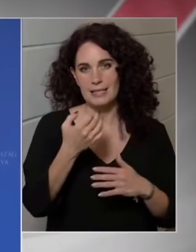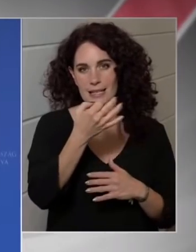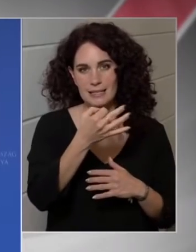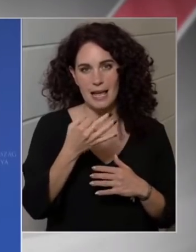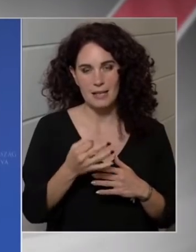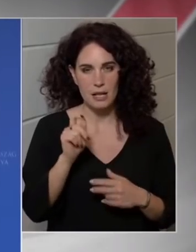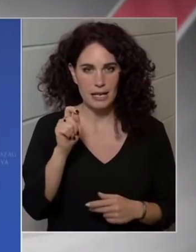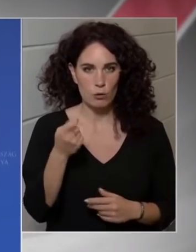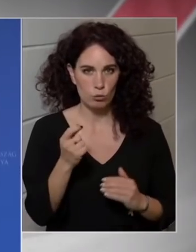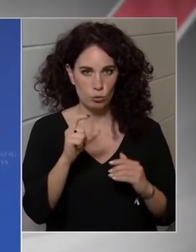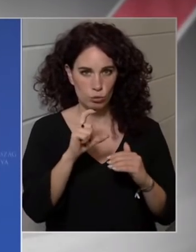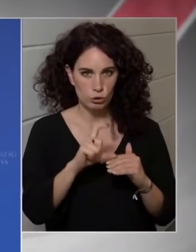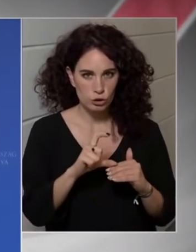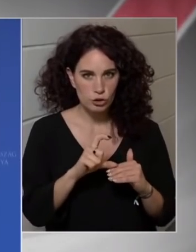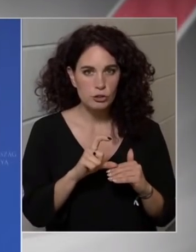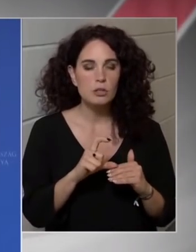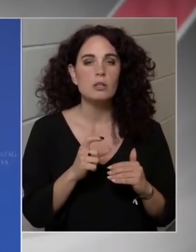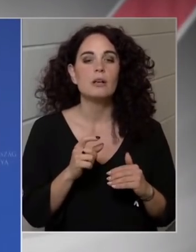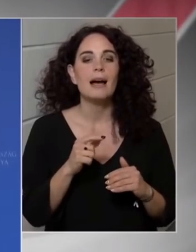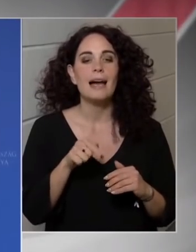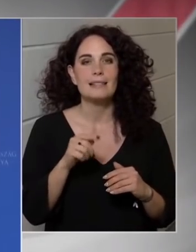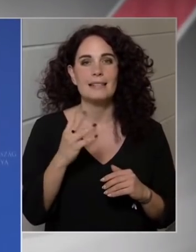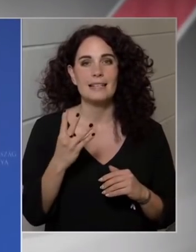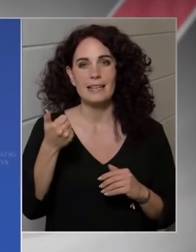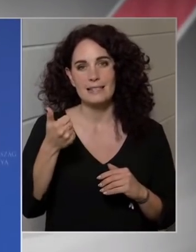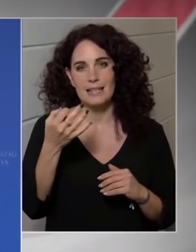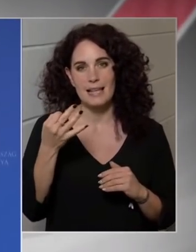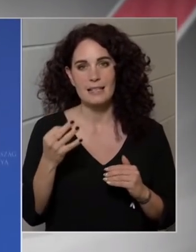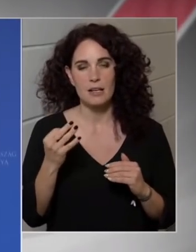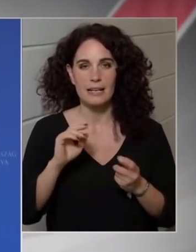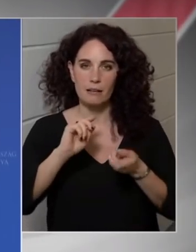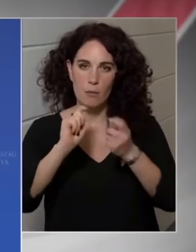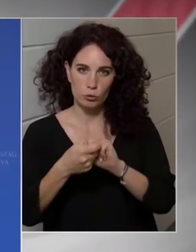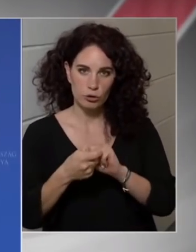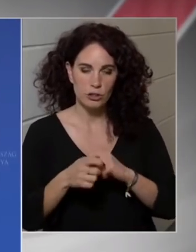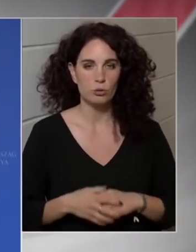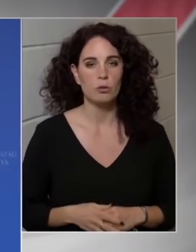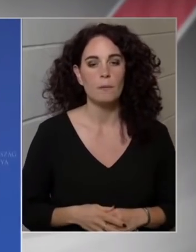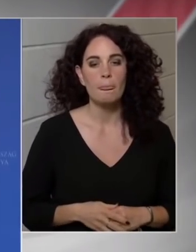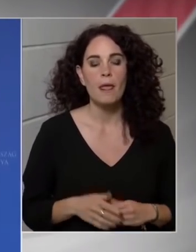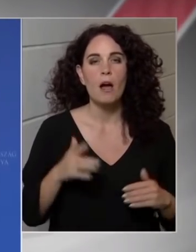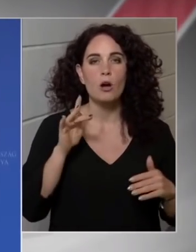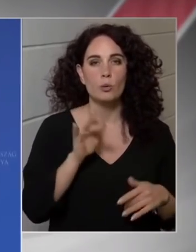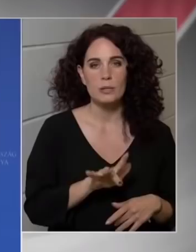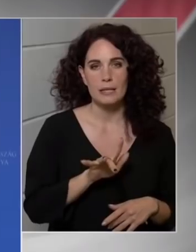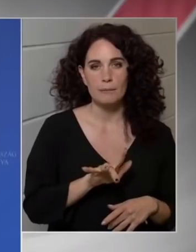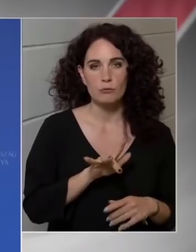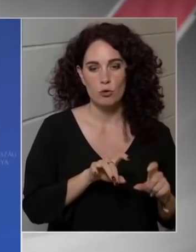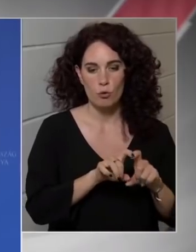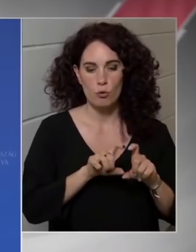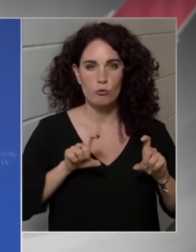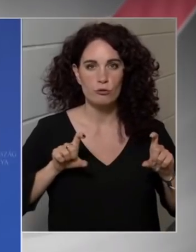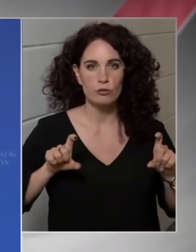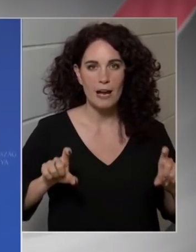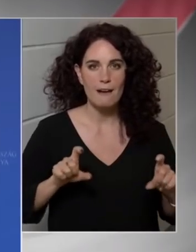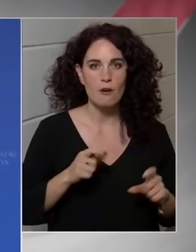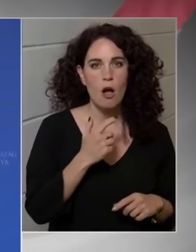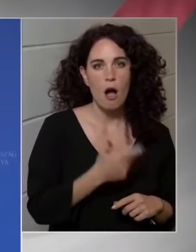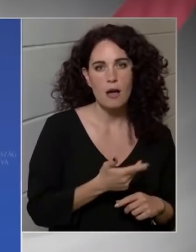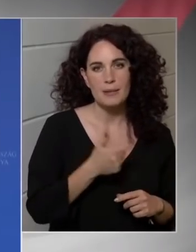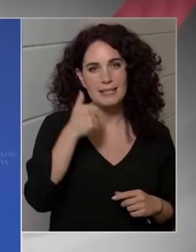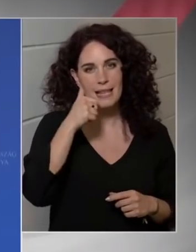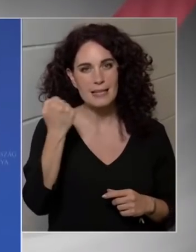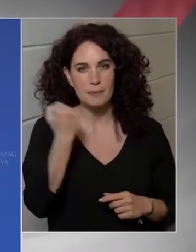kulcs, ez 4,1%-ra fog módosulni, a középső 30 és 100